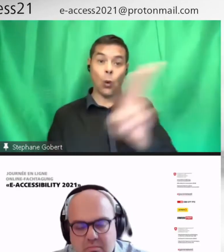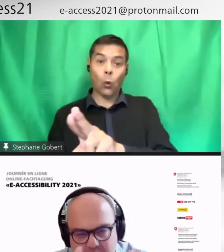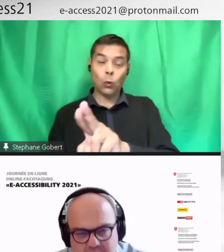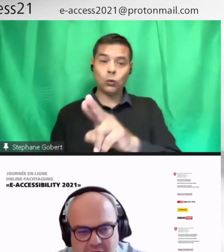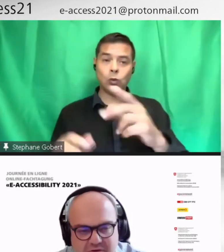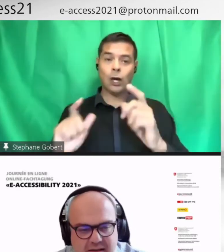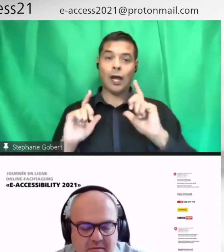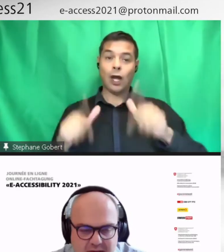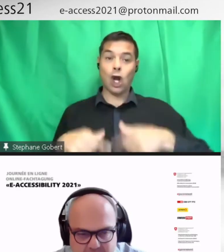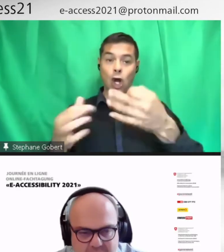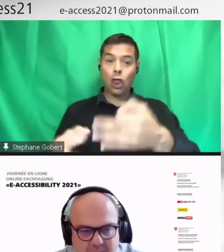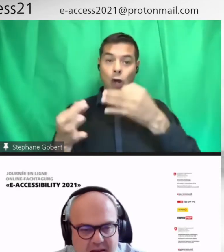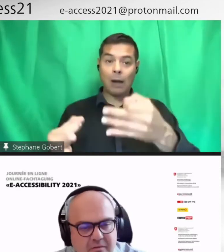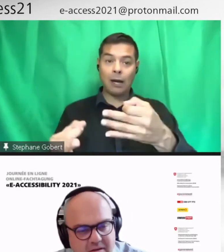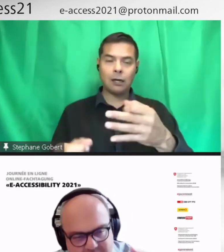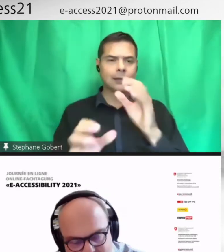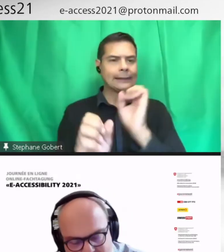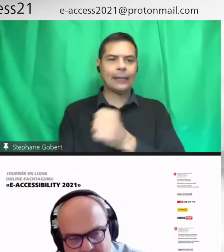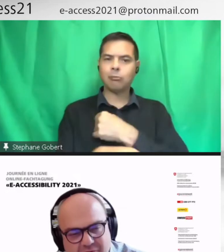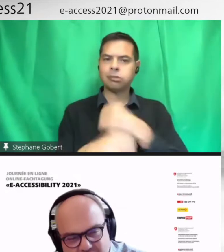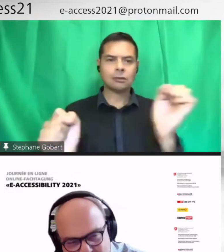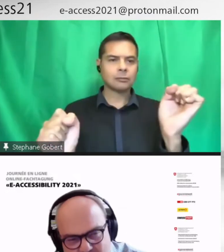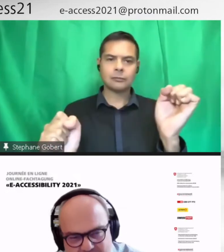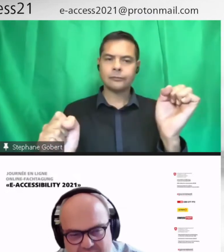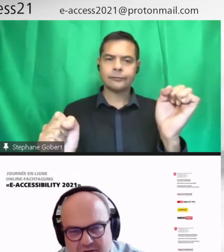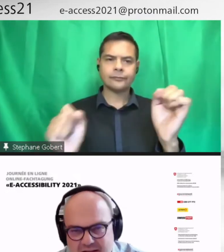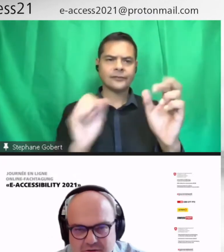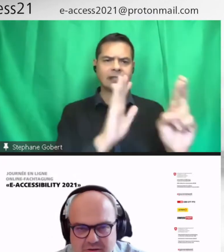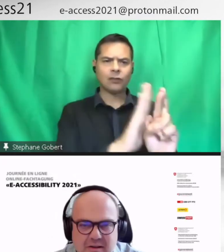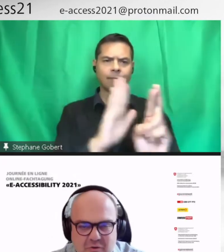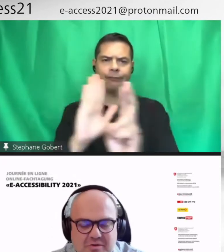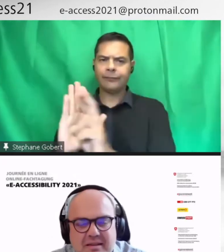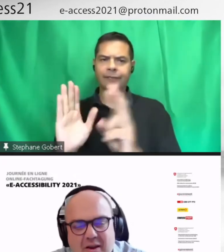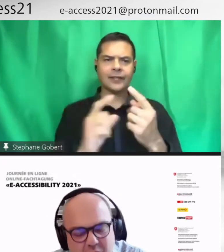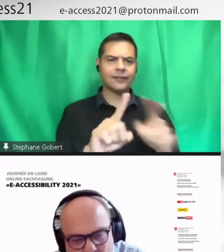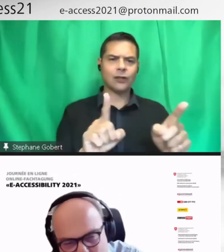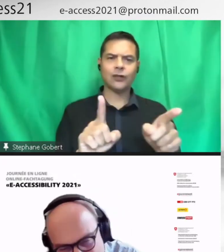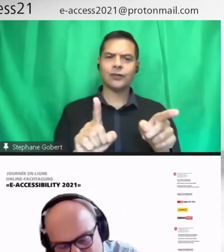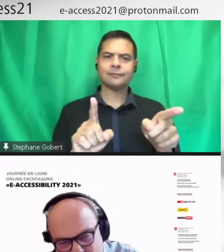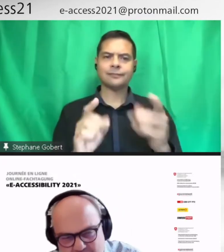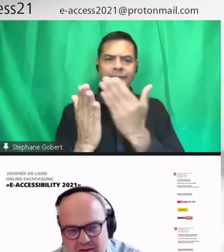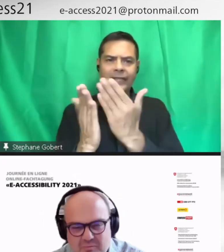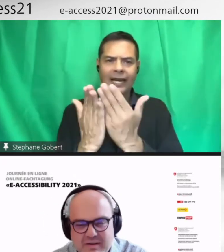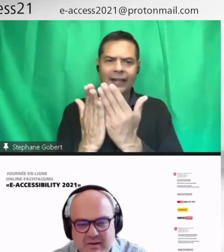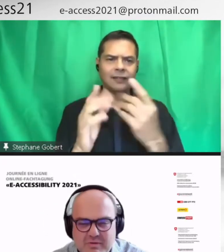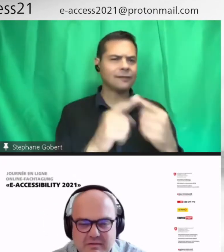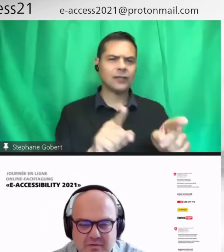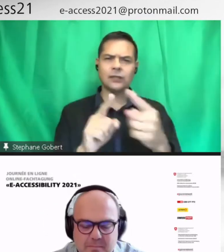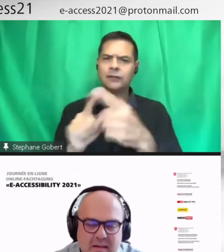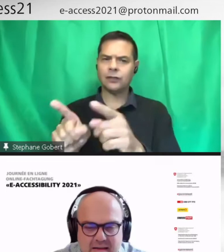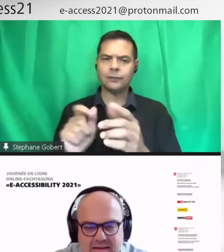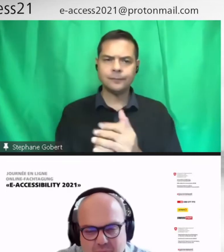le référentiel, ce n pas les mêmes livres, ce n pas les mêmes fonctionnements à l'intérieur de l'école. Ce qui est un argument pour plutôt une école plus inclusive.